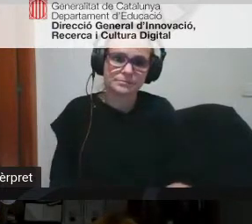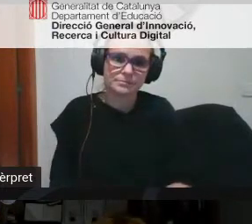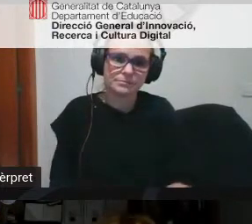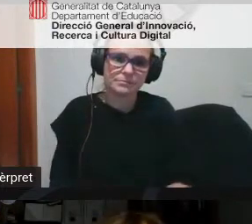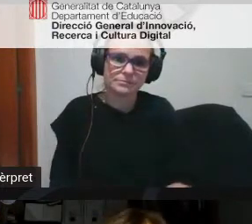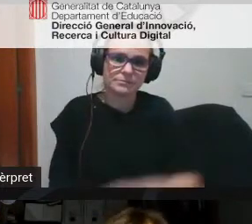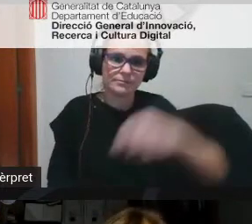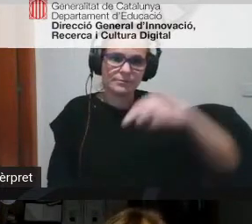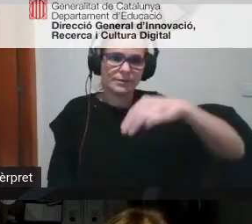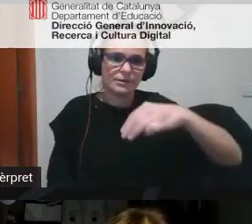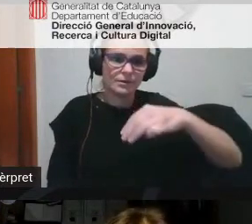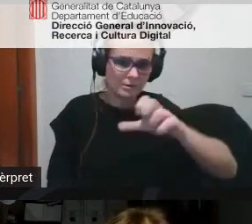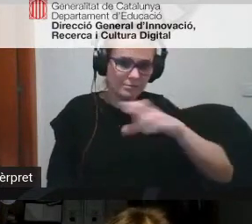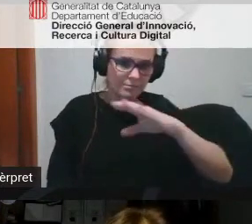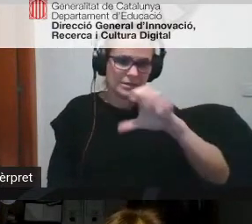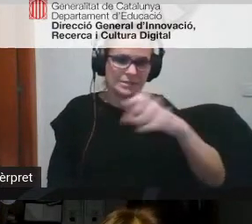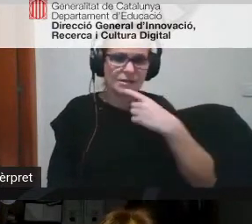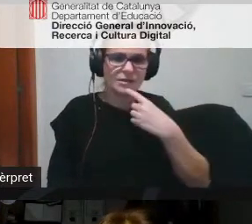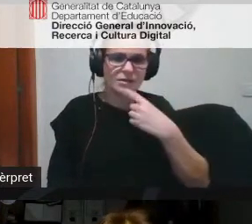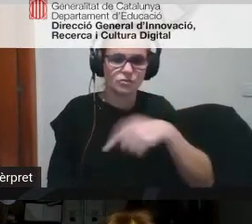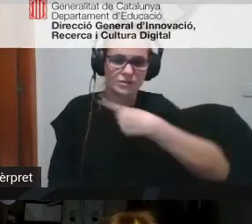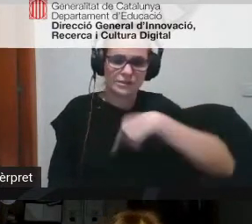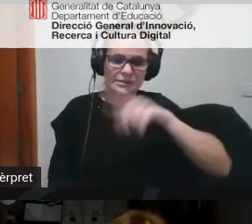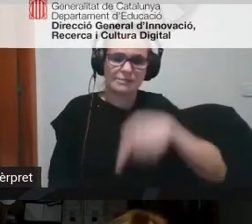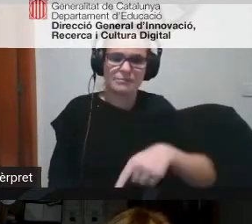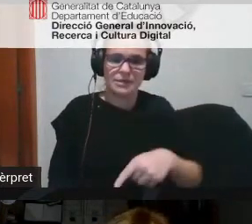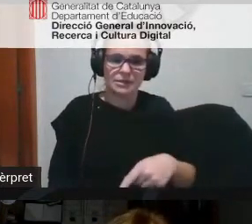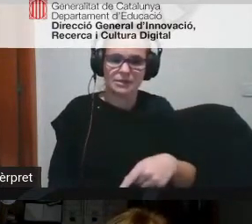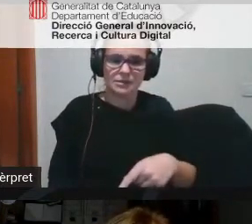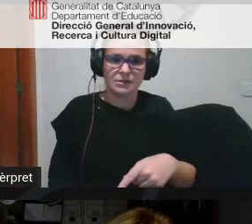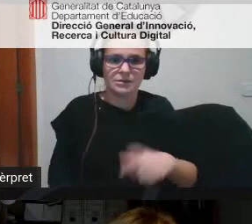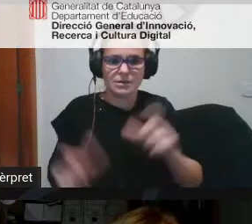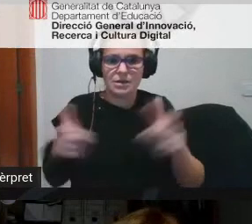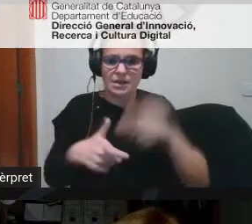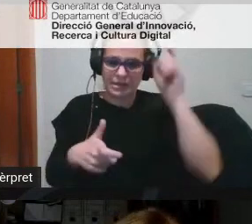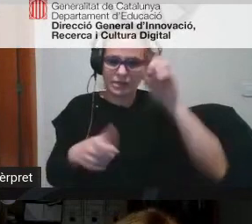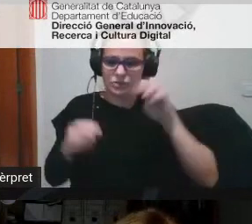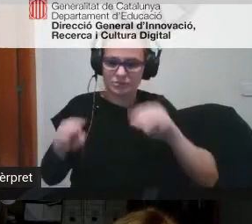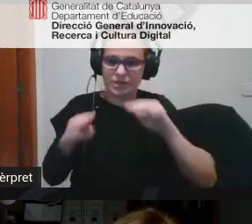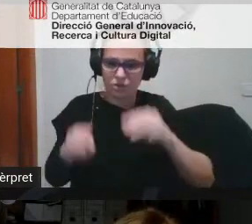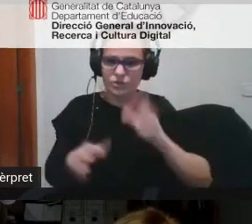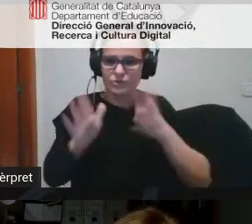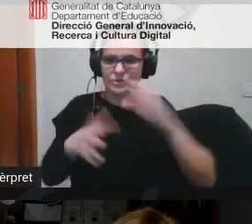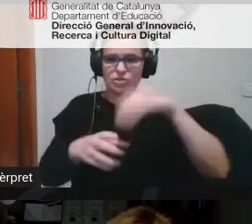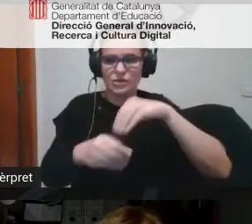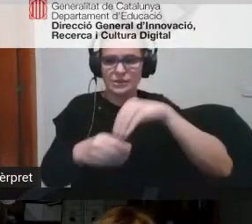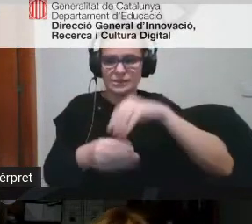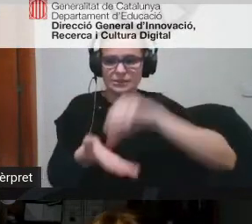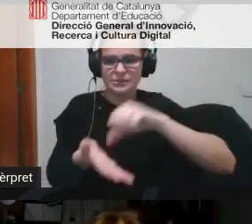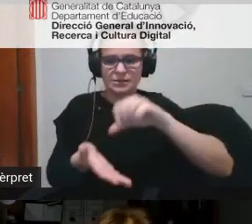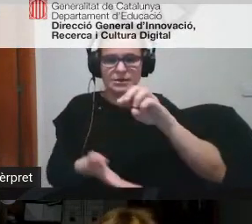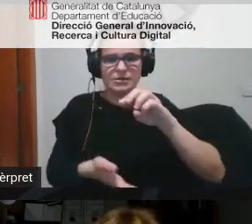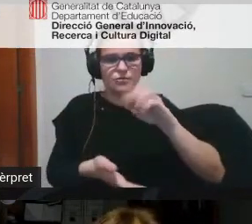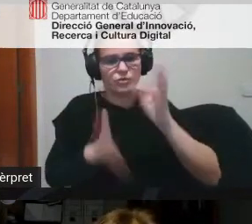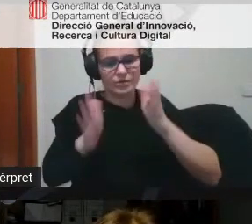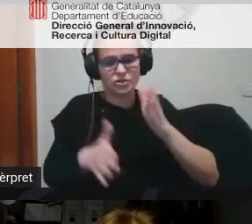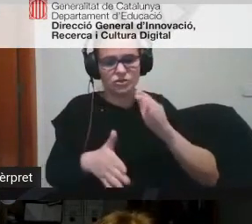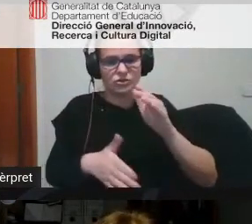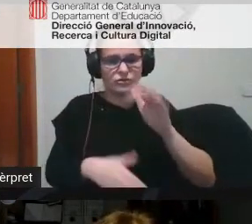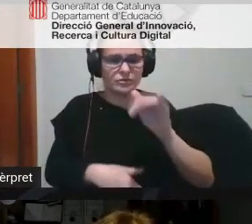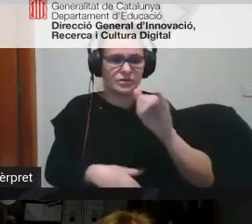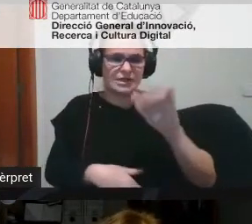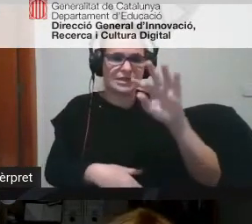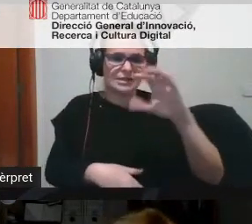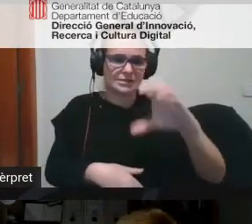nosaltres també ho hem fet molt a través de claustres pedagògics i formació interna de centre en aquest cas no ens ha